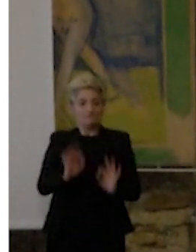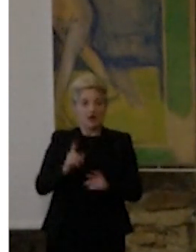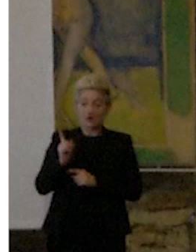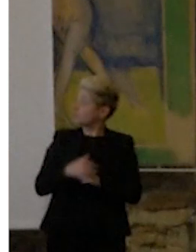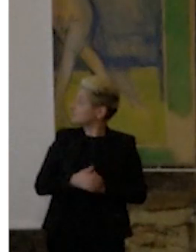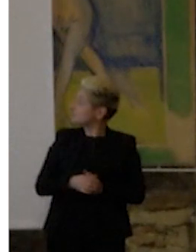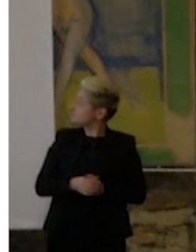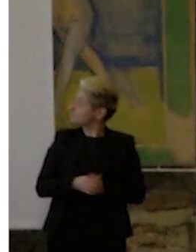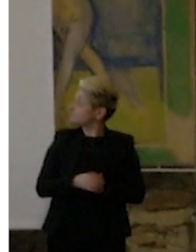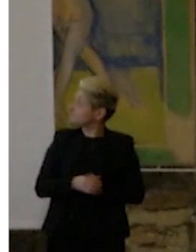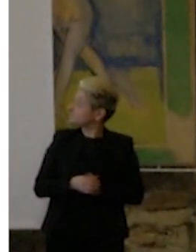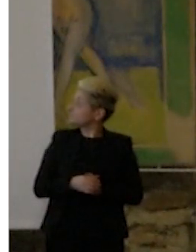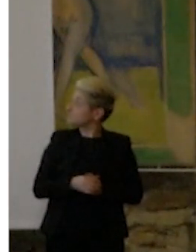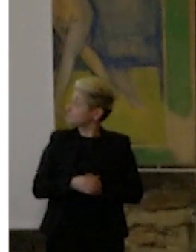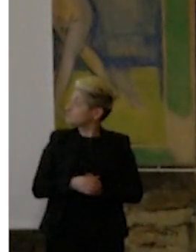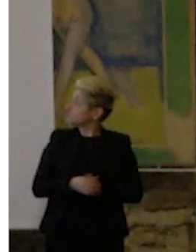avanti adesso.